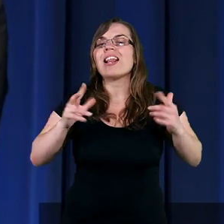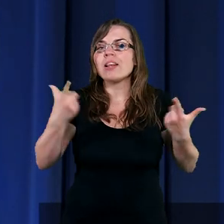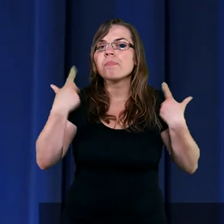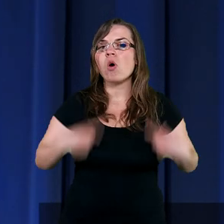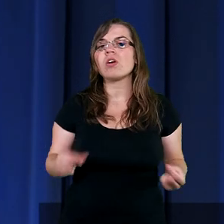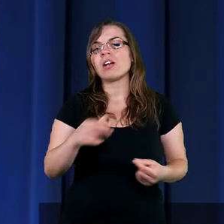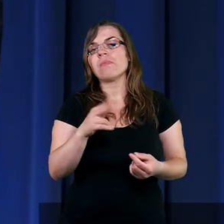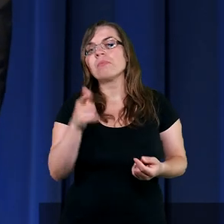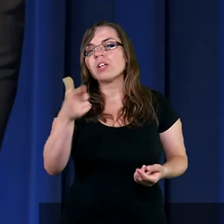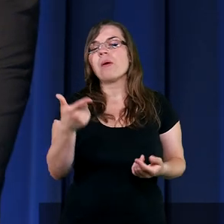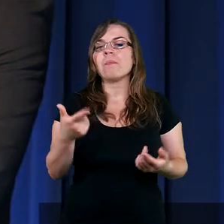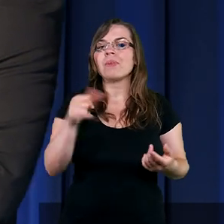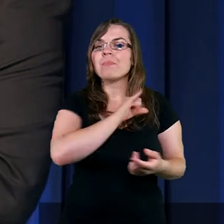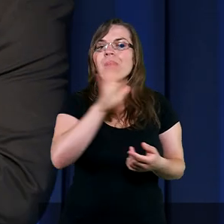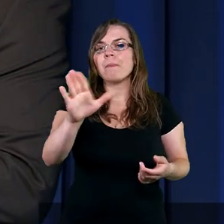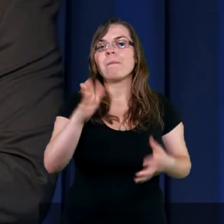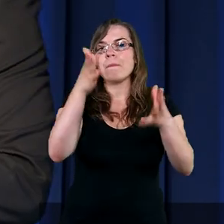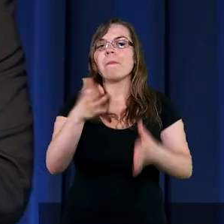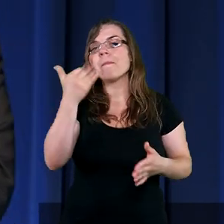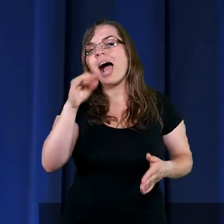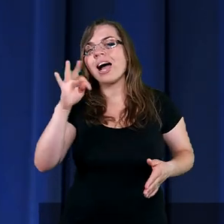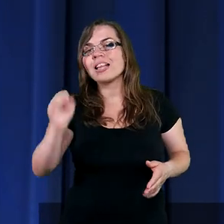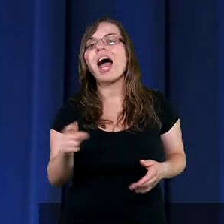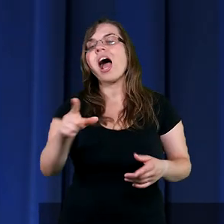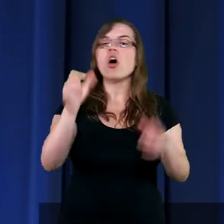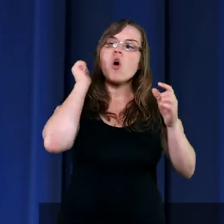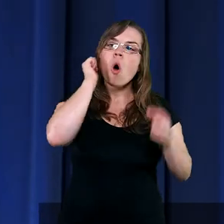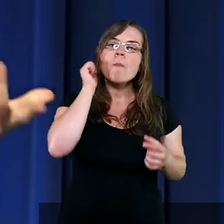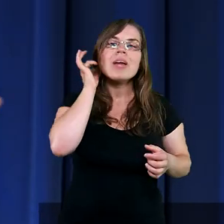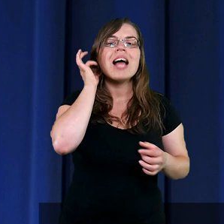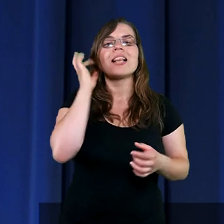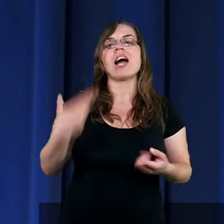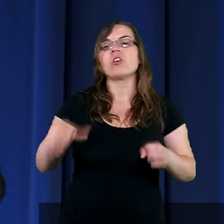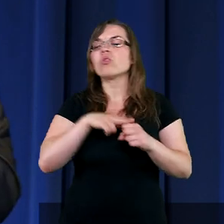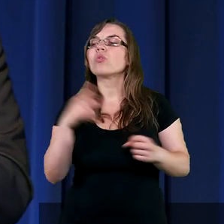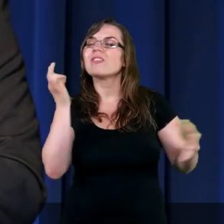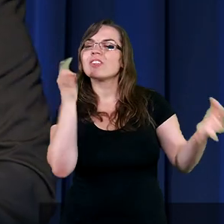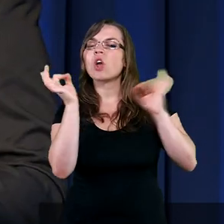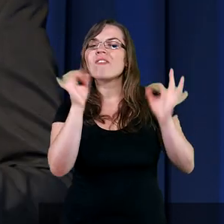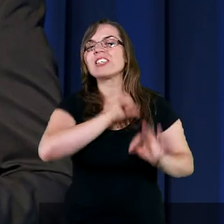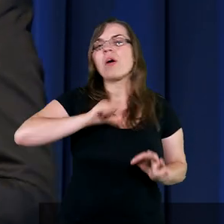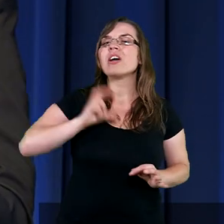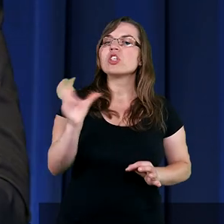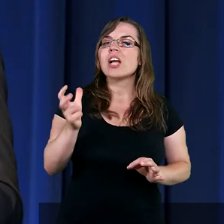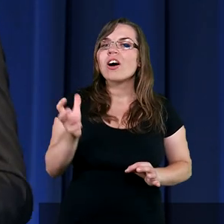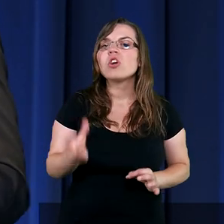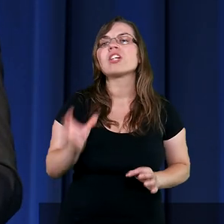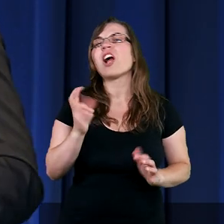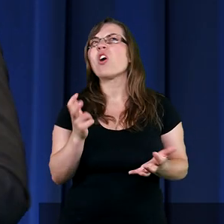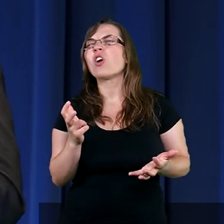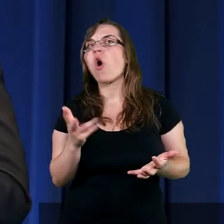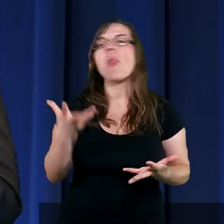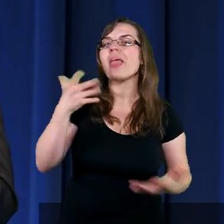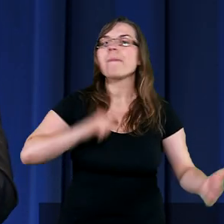nazwijmy ją, Marta. Historia kobiety, która dowiedziała się czegoś, czegoś takiego